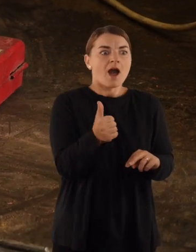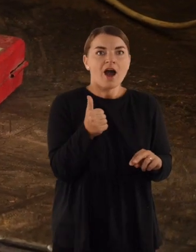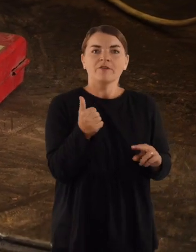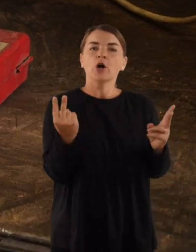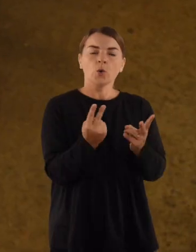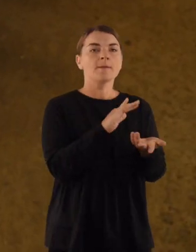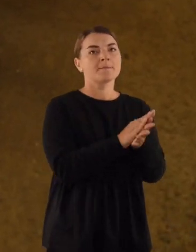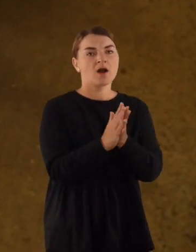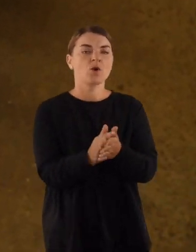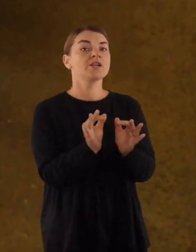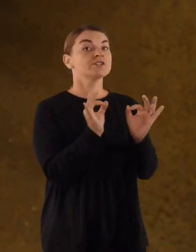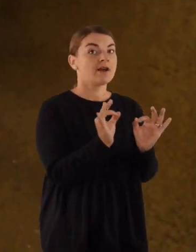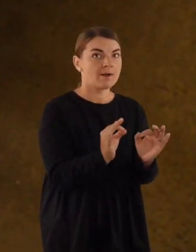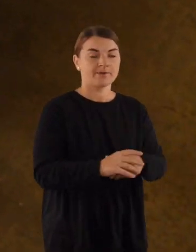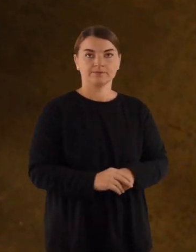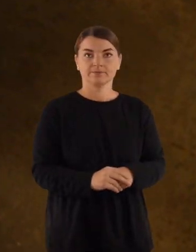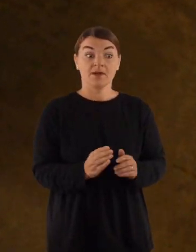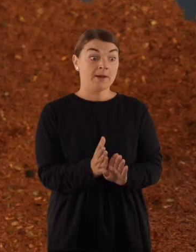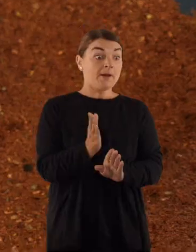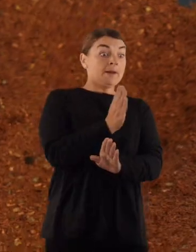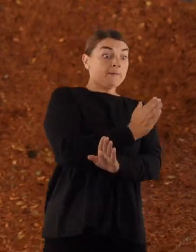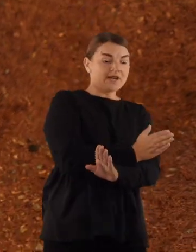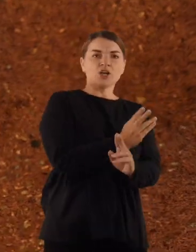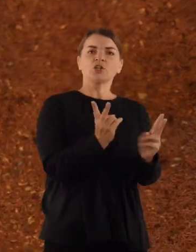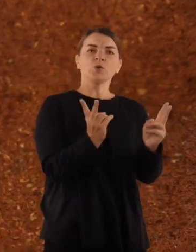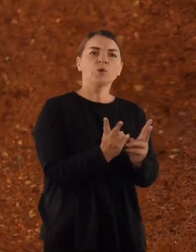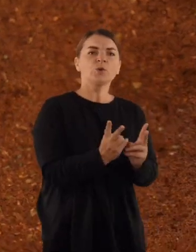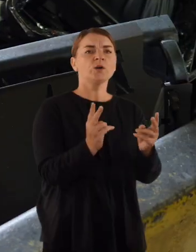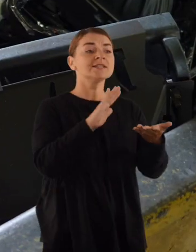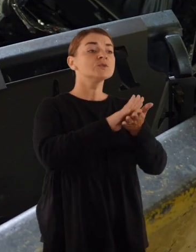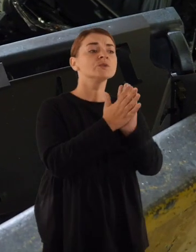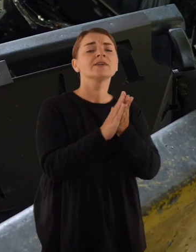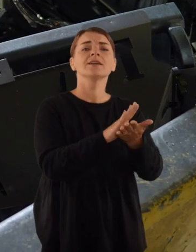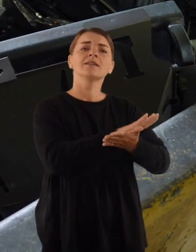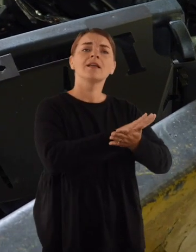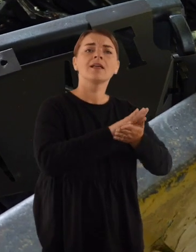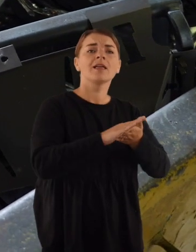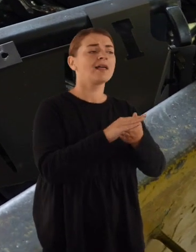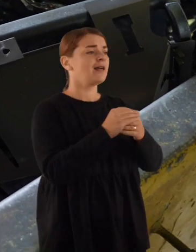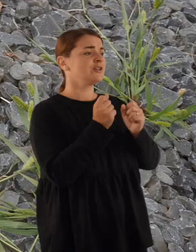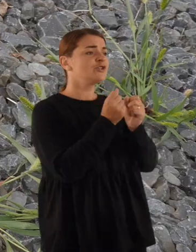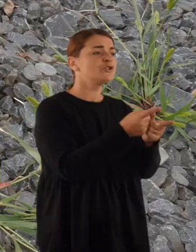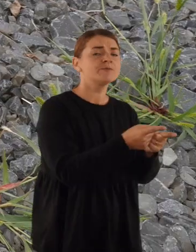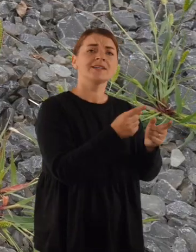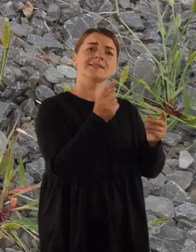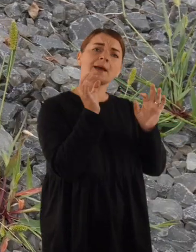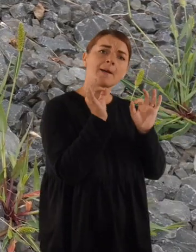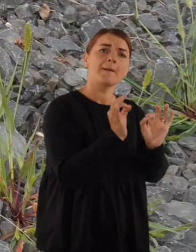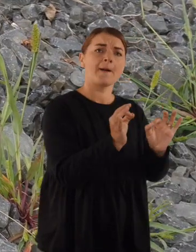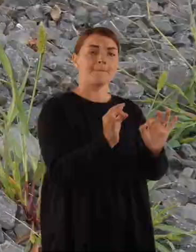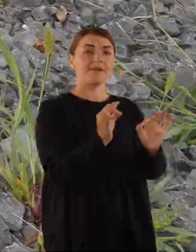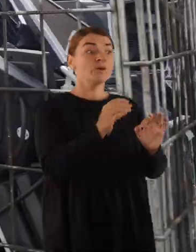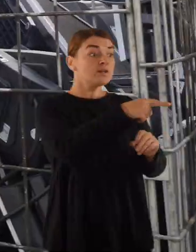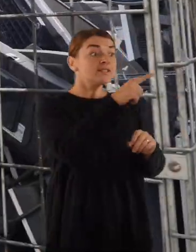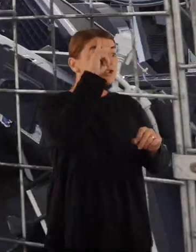tas atlikas paruošti. Tam, kad paruošti, reikia jas tinkamai atiduoti tvarkytojui. Tvarkytojas daro viską, kad mes sužinotume